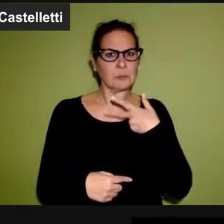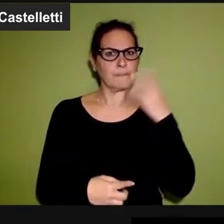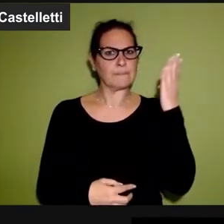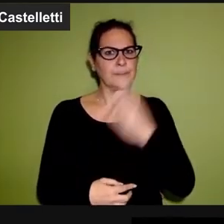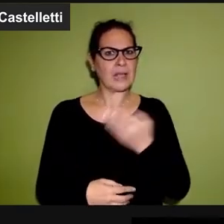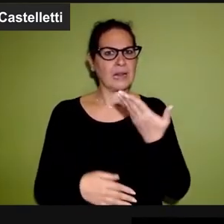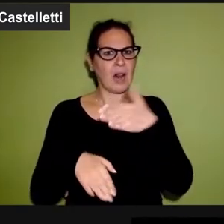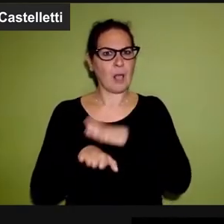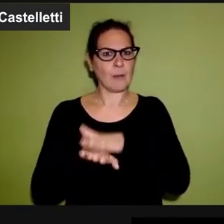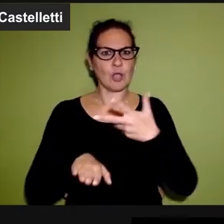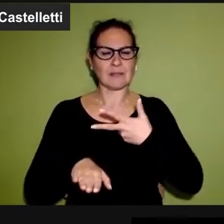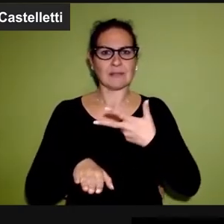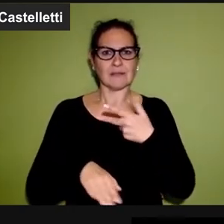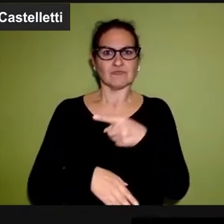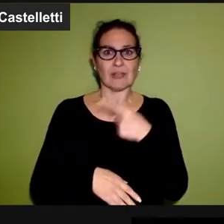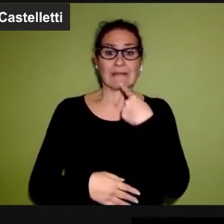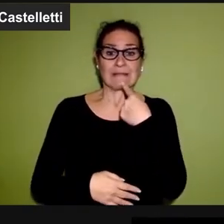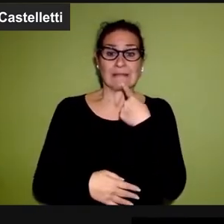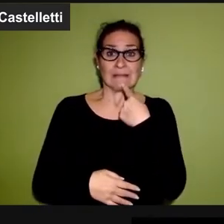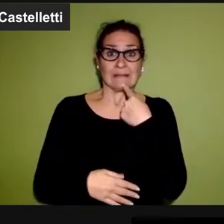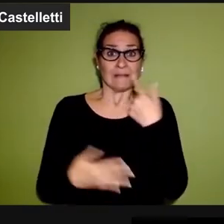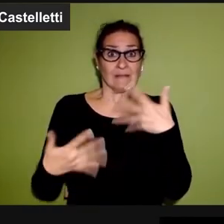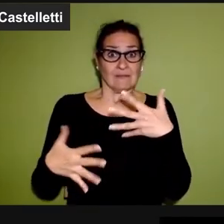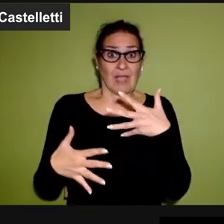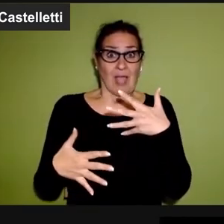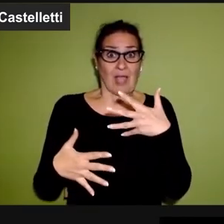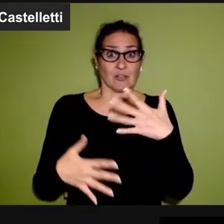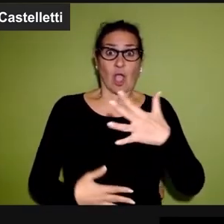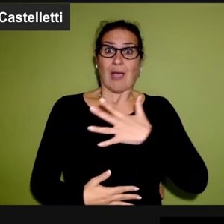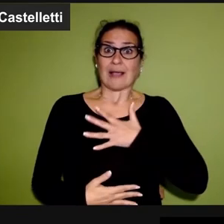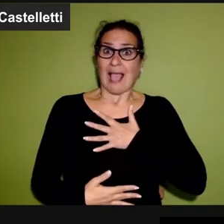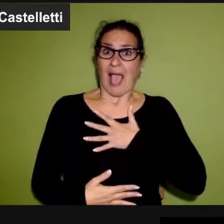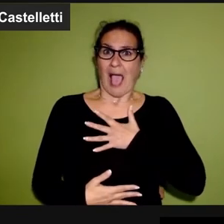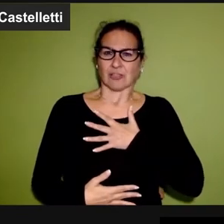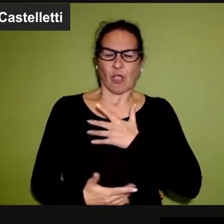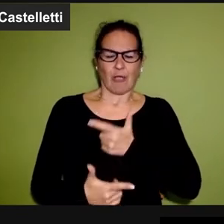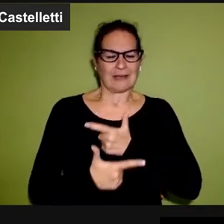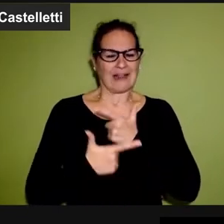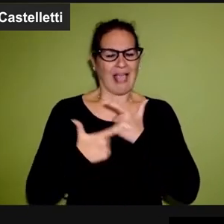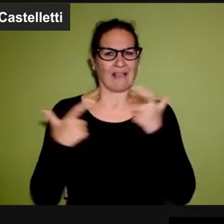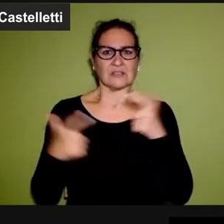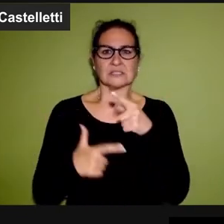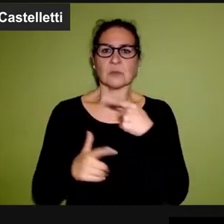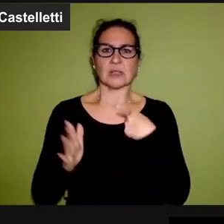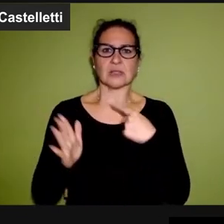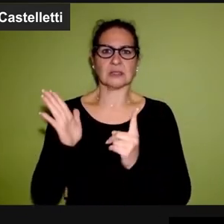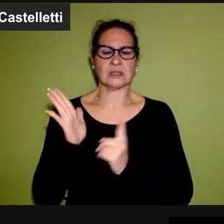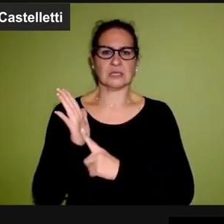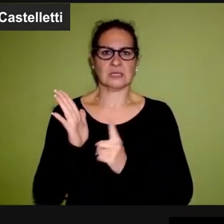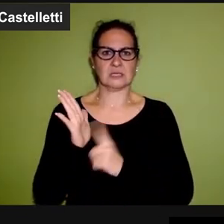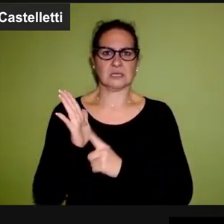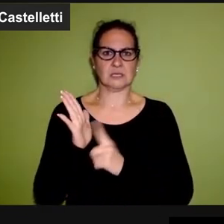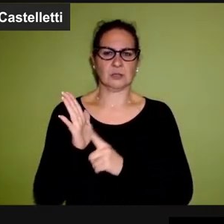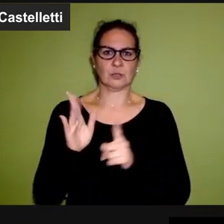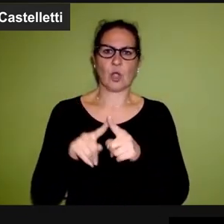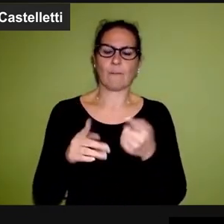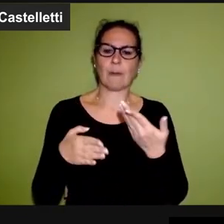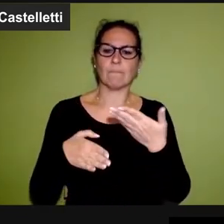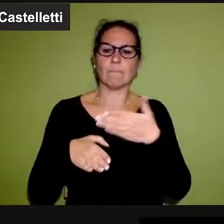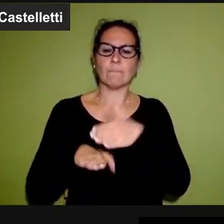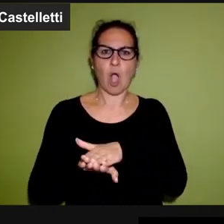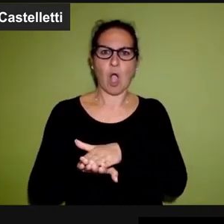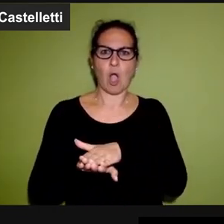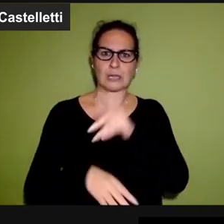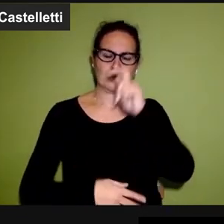dove ancora esiste la pena di morte, anche chi ha commesso i reati più crudeli e deferati ha il diritto di